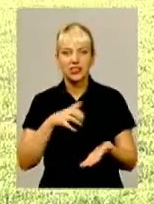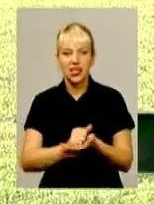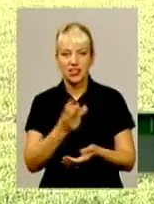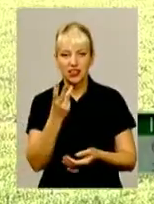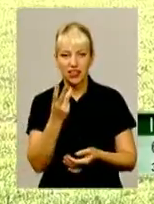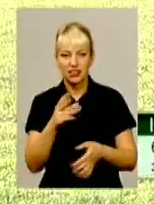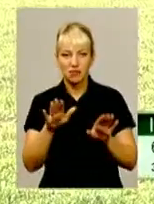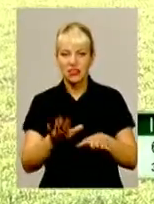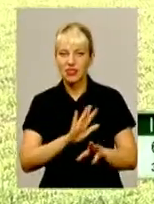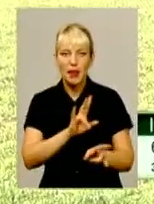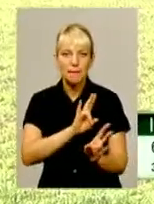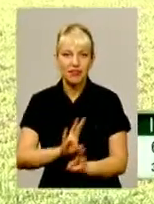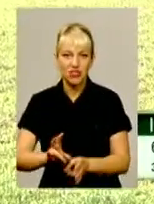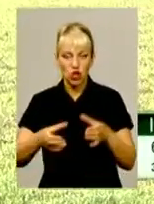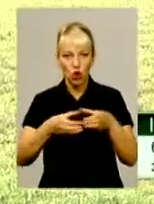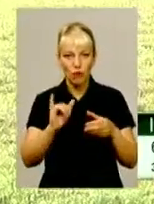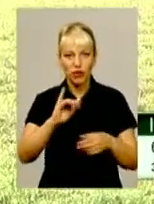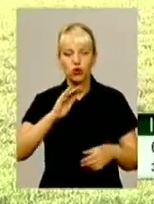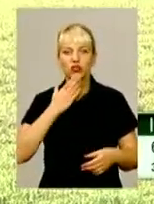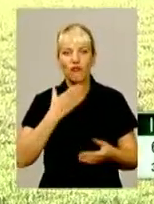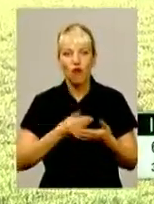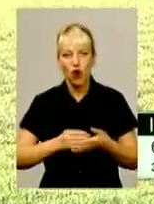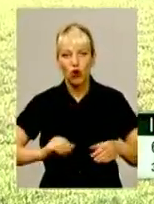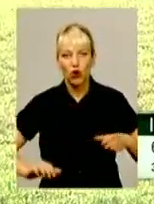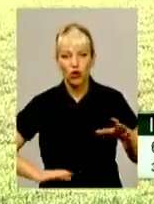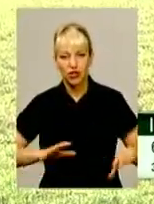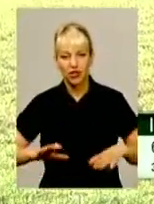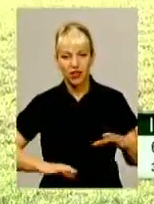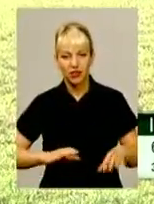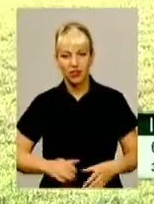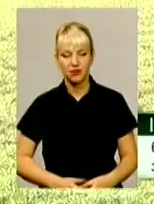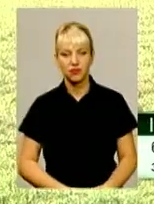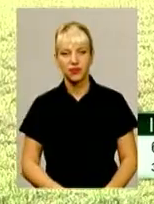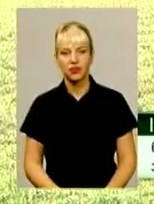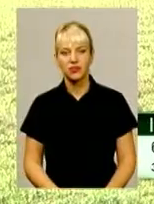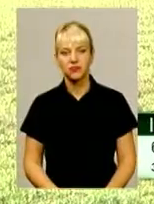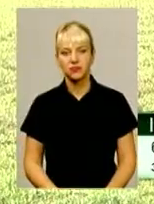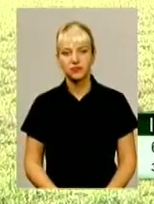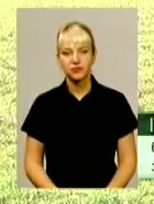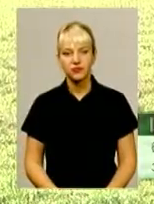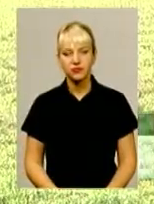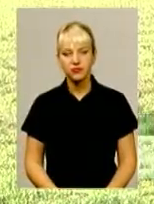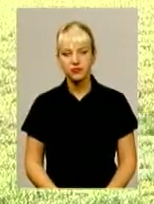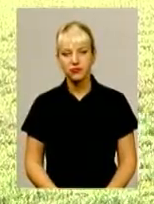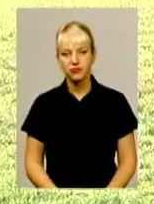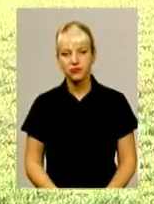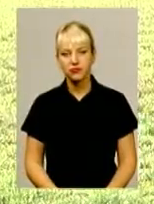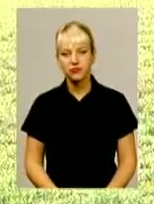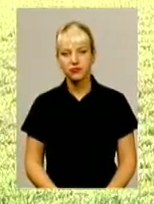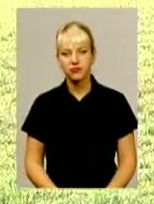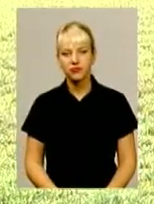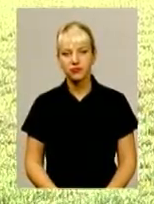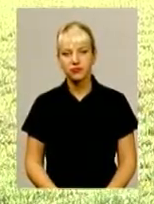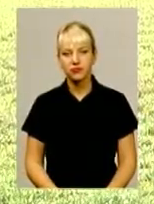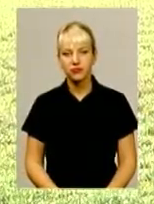не підвести команду та тренера. Ми розганяли по нейтралки. Нам розрішили тільки одній команді